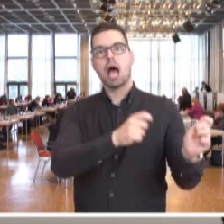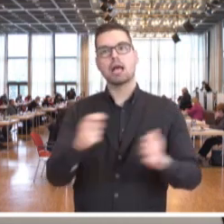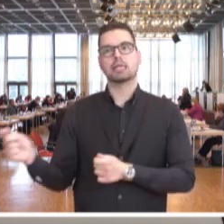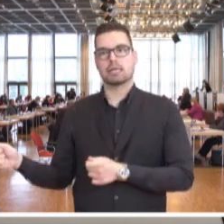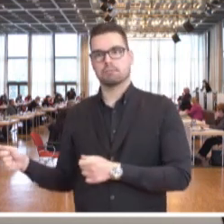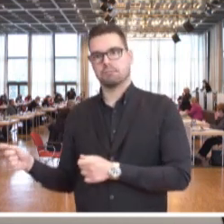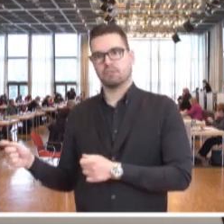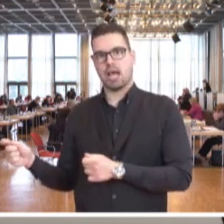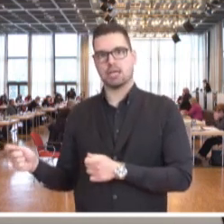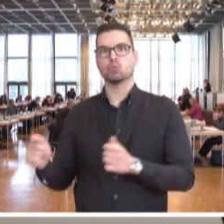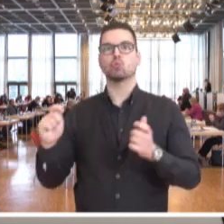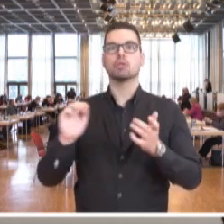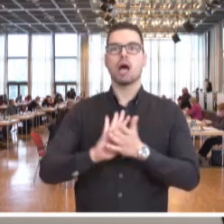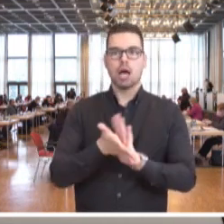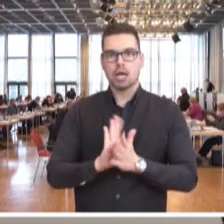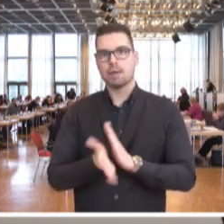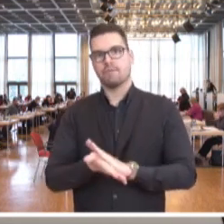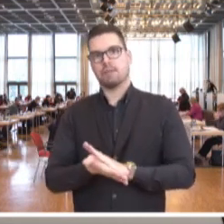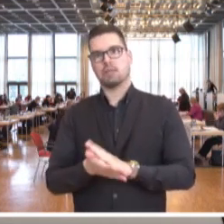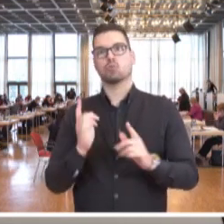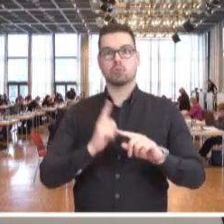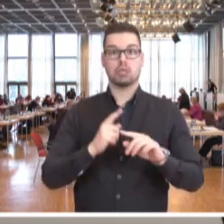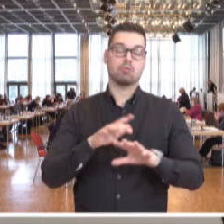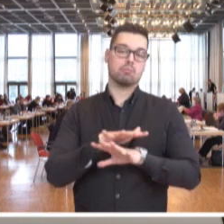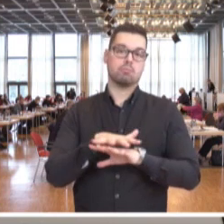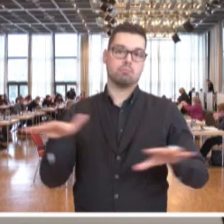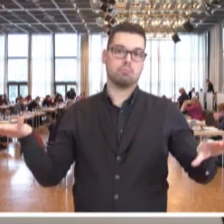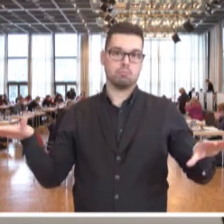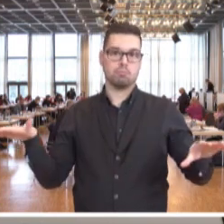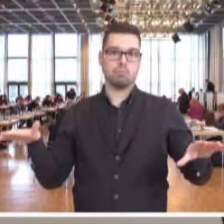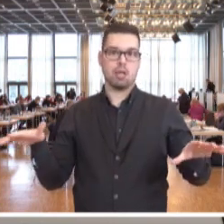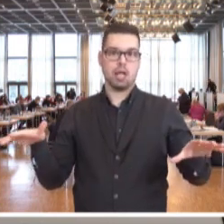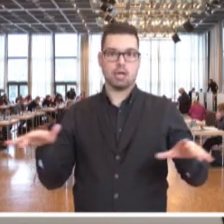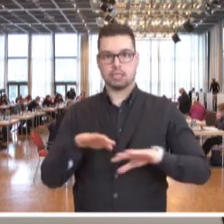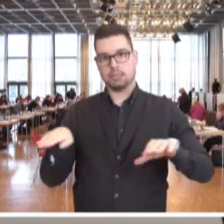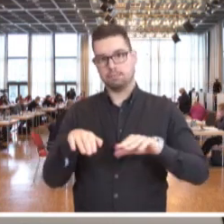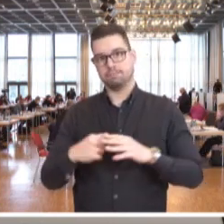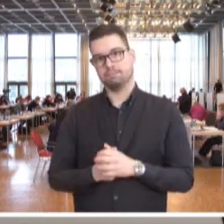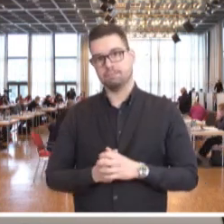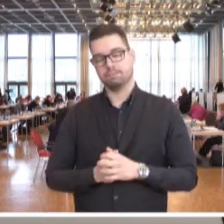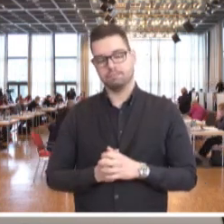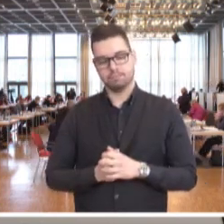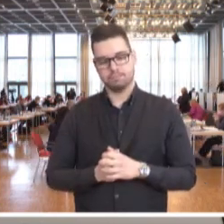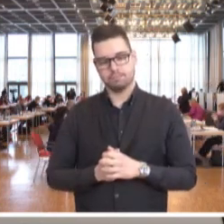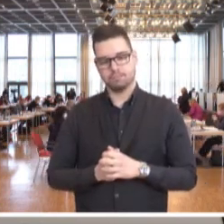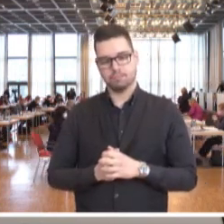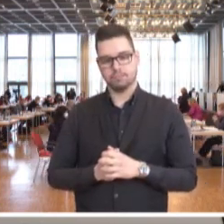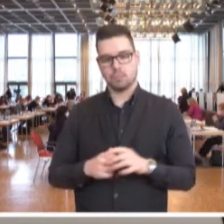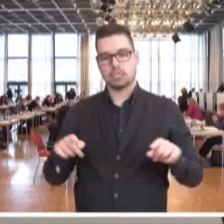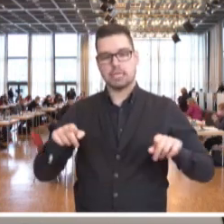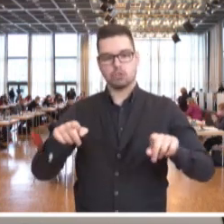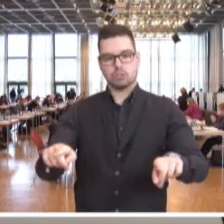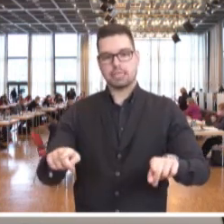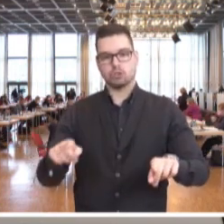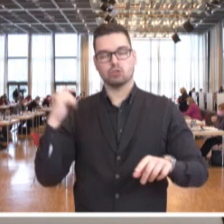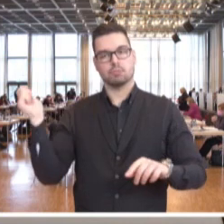Rahmen der derzeitigen epidemischen Lage. Gleichzeitig werden hierdurch auch die Betreiber der